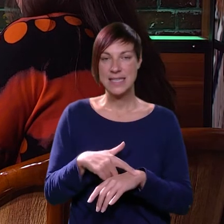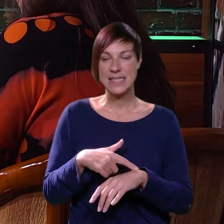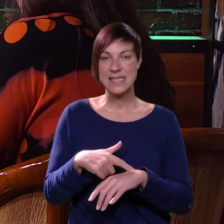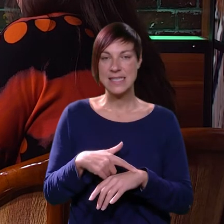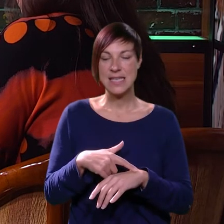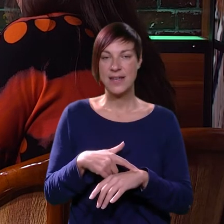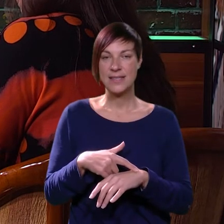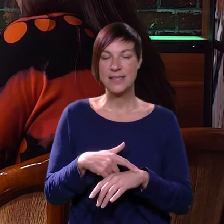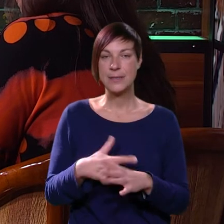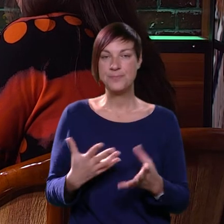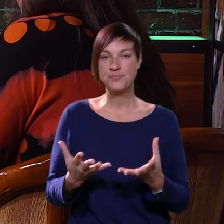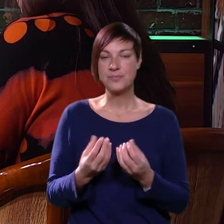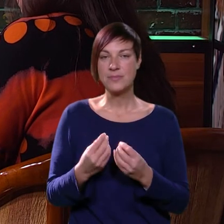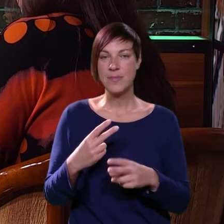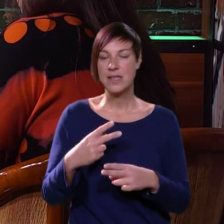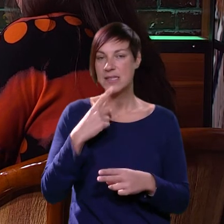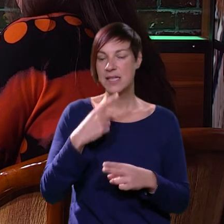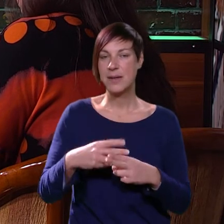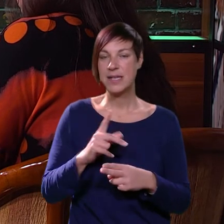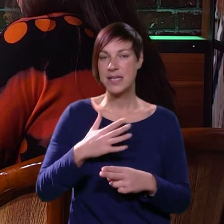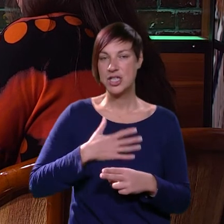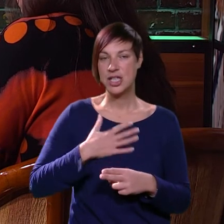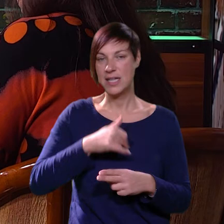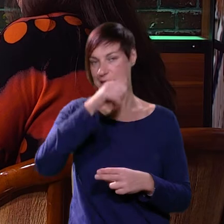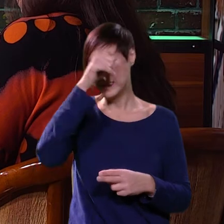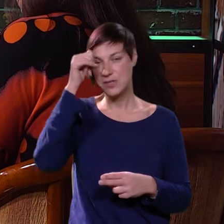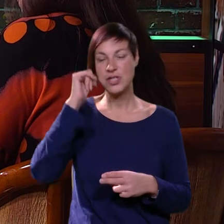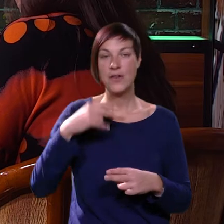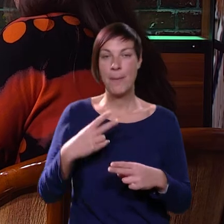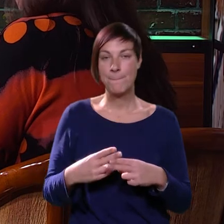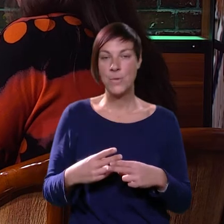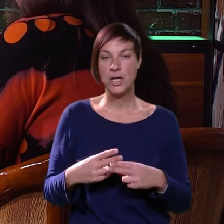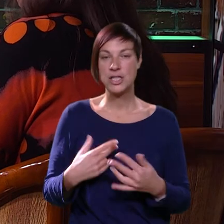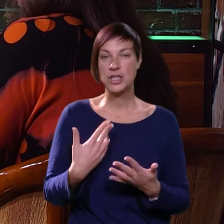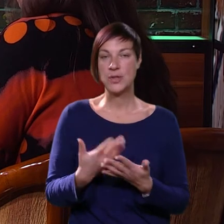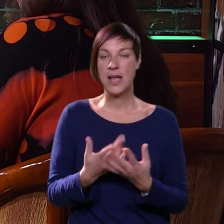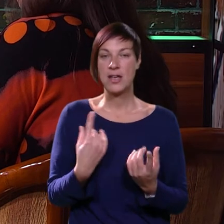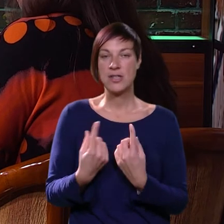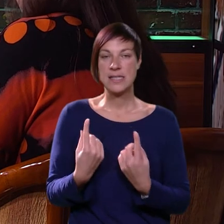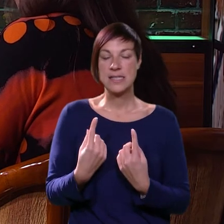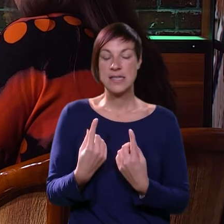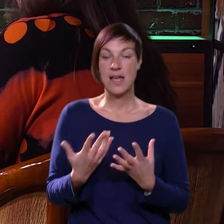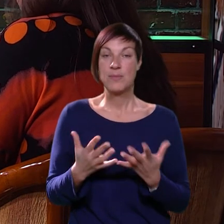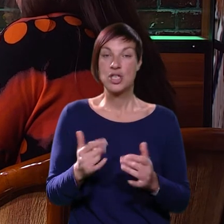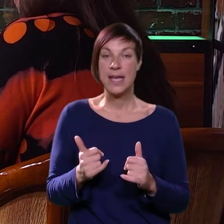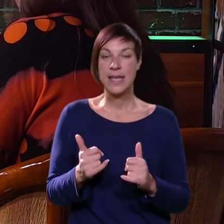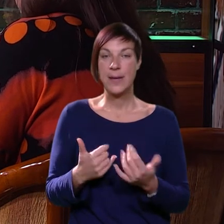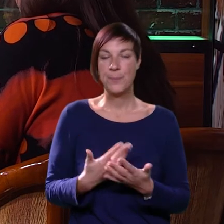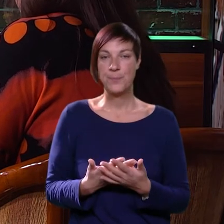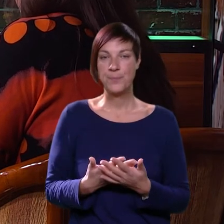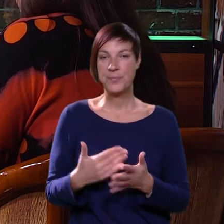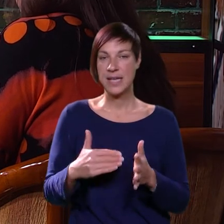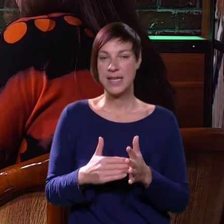sota, dosta diabetičara ne želi da se ovo zove bolešću, nego stanjem, što i jest.